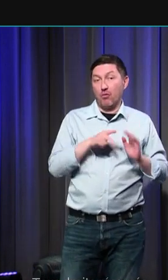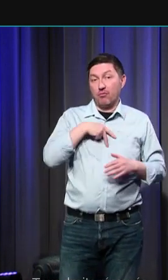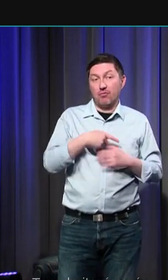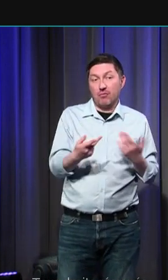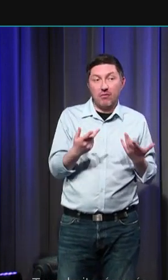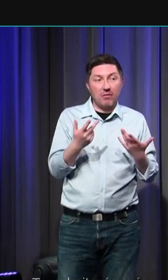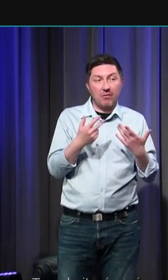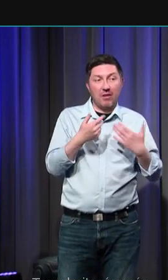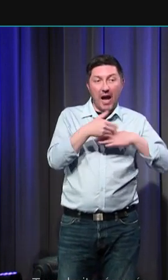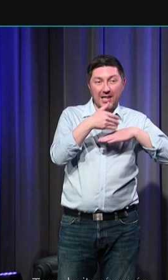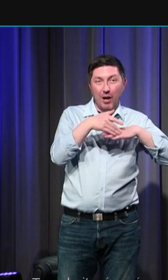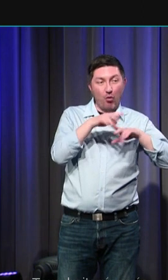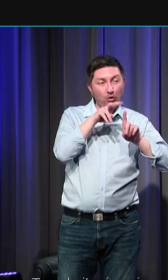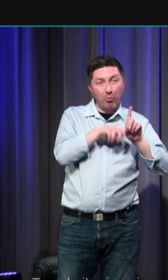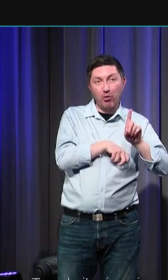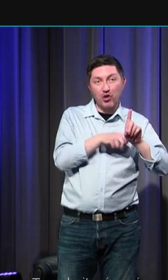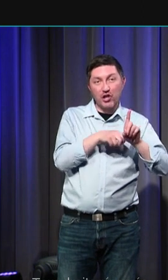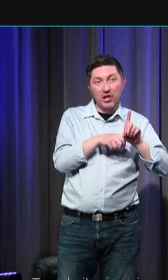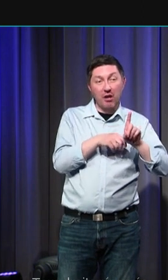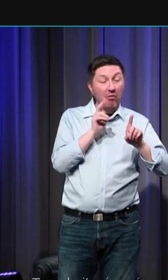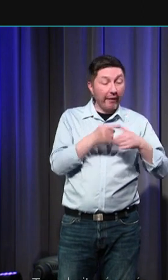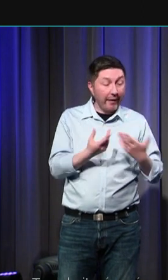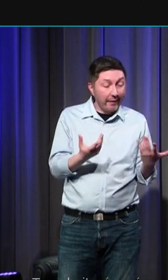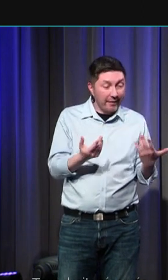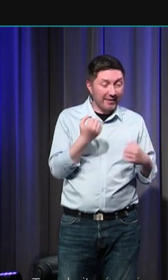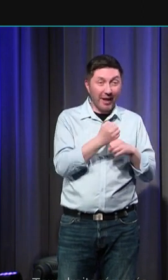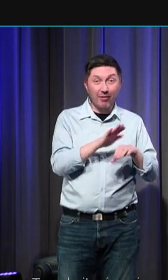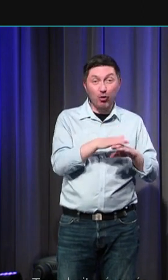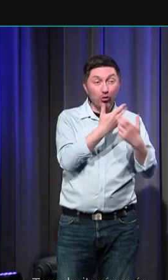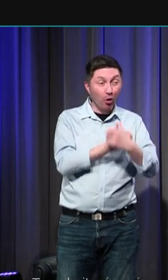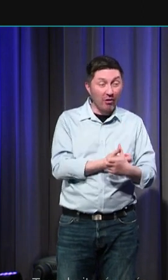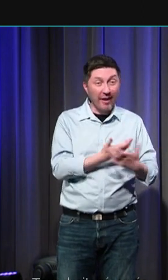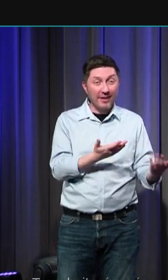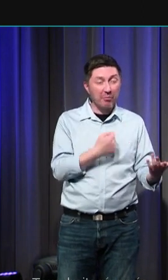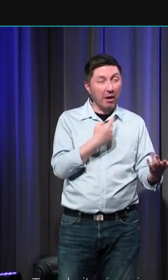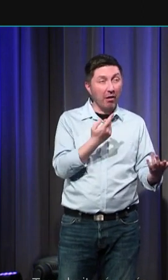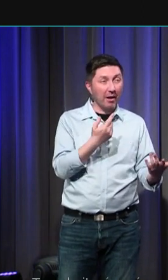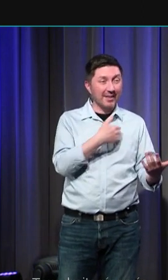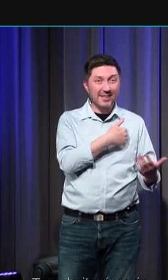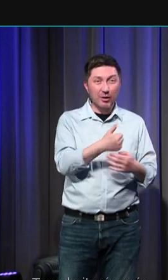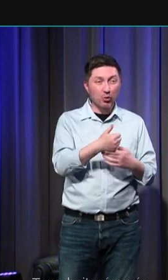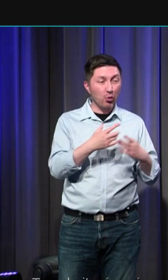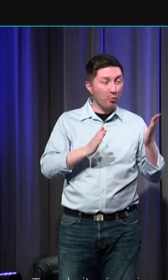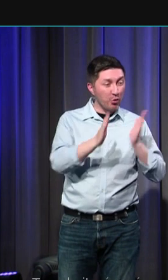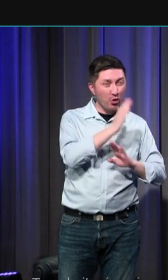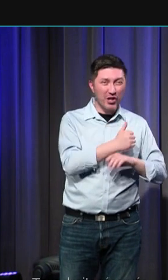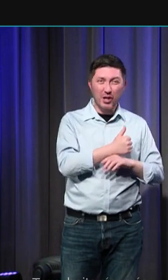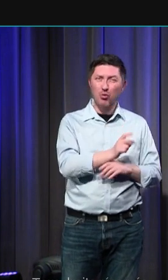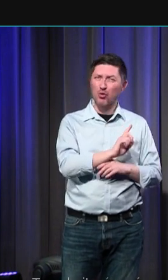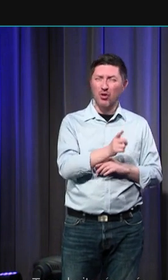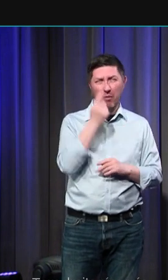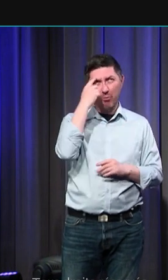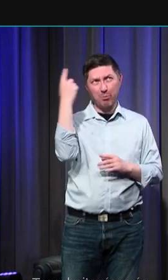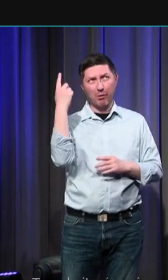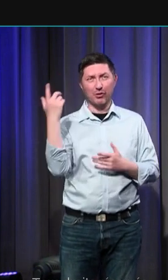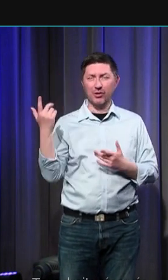désincarné sur la matière osseuse mais d'avoir aussi accès à la pensée aux gestes et de